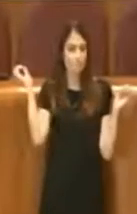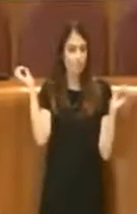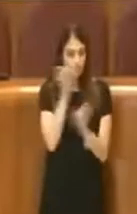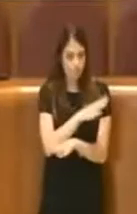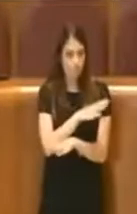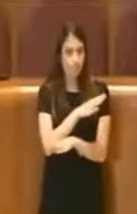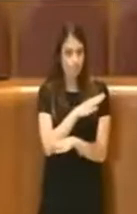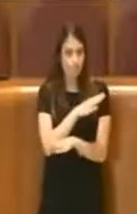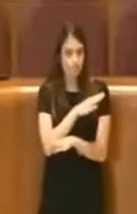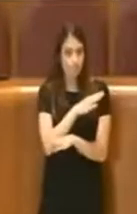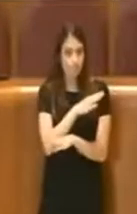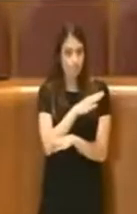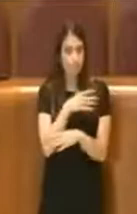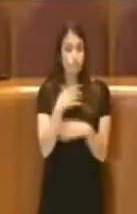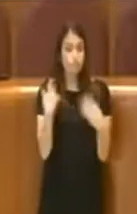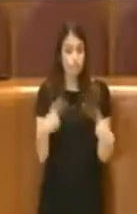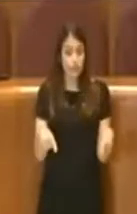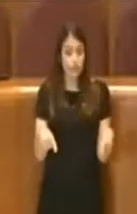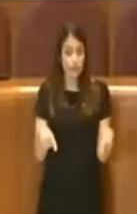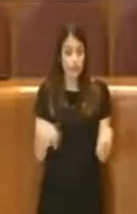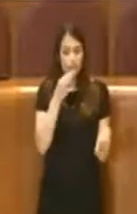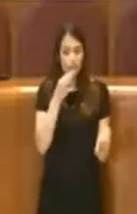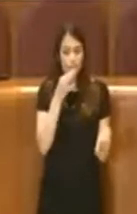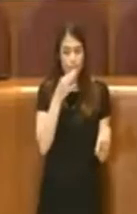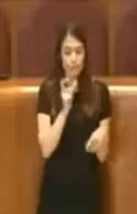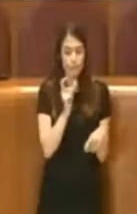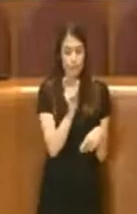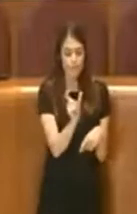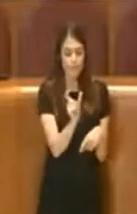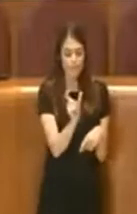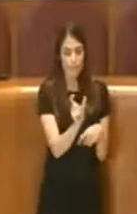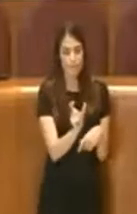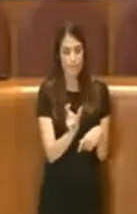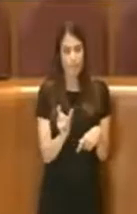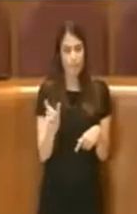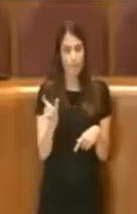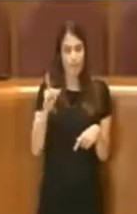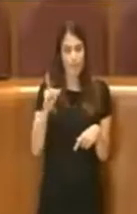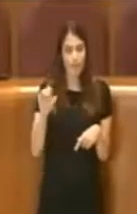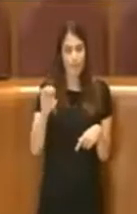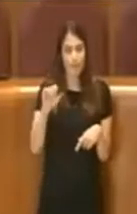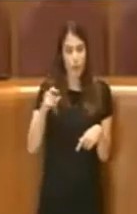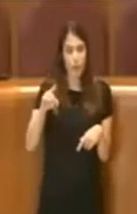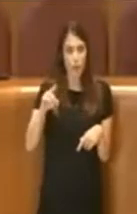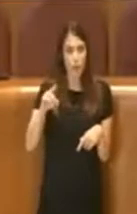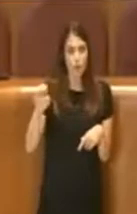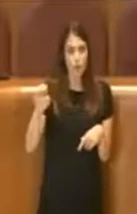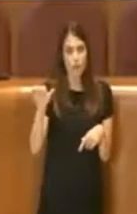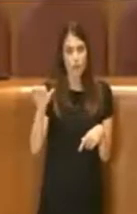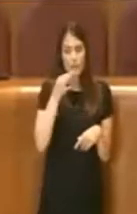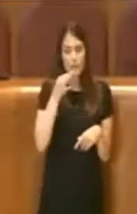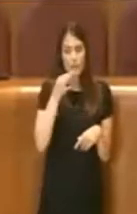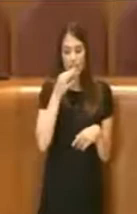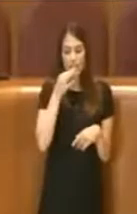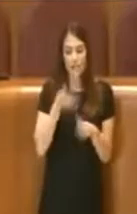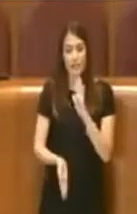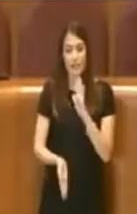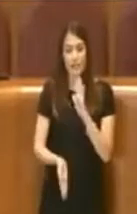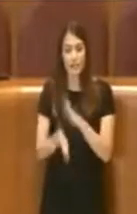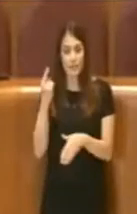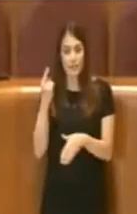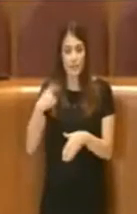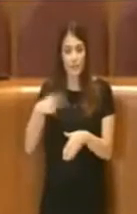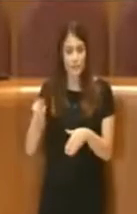coniato l'appellativo D-Day Dodgers, cioè gli scampati del D-Day per i suoi